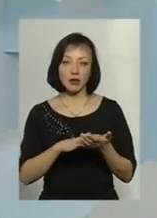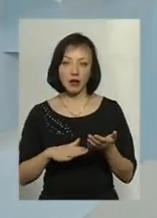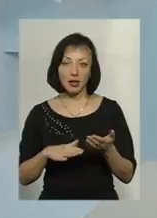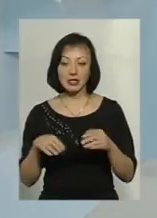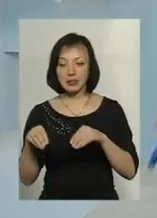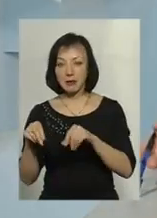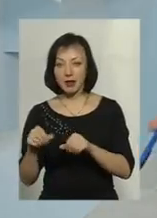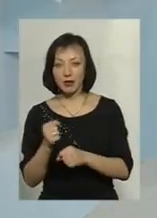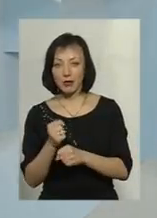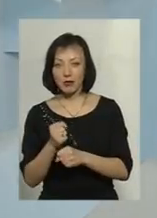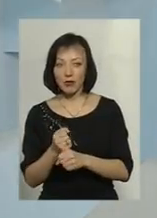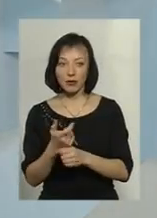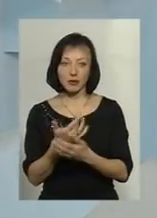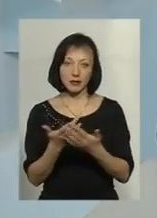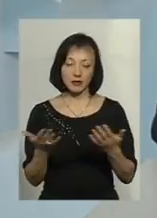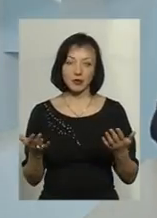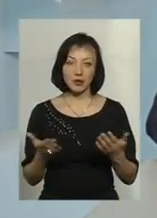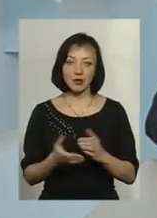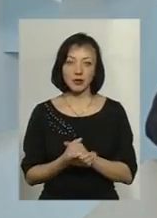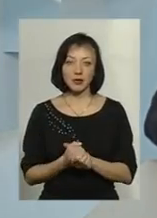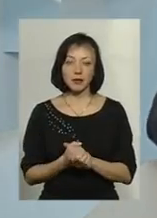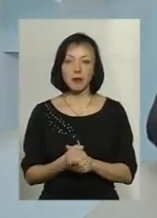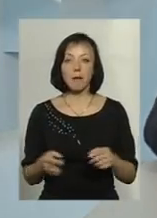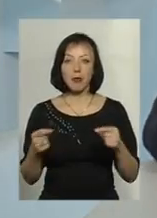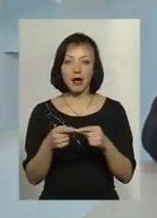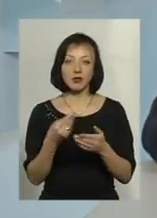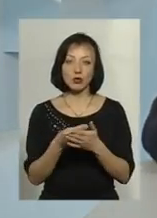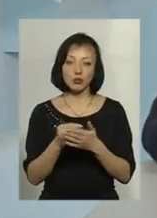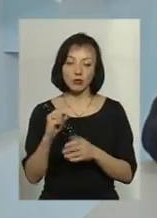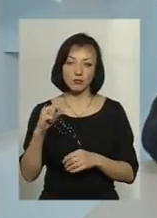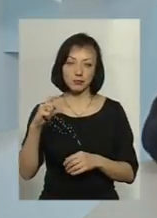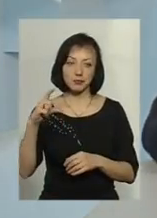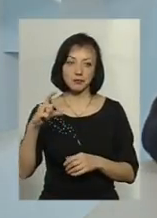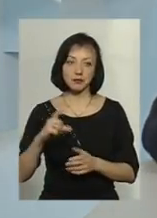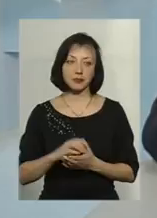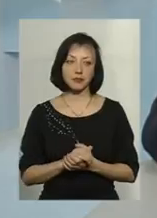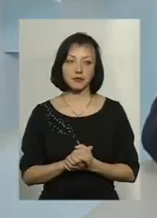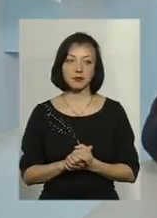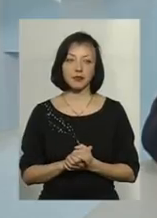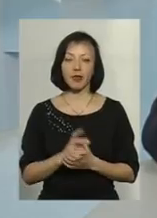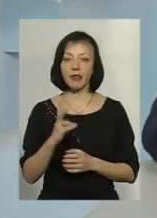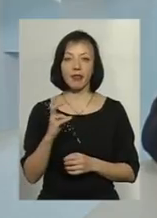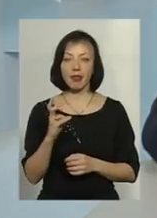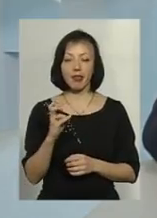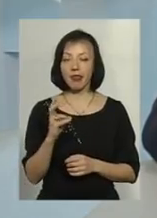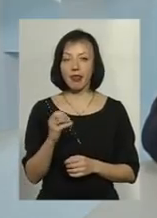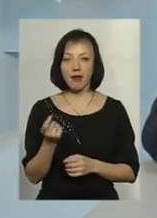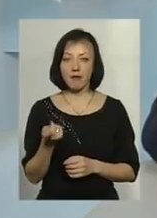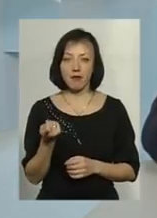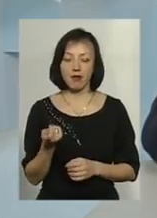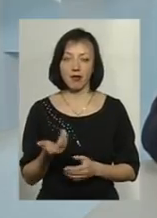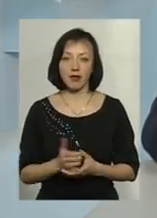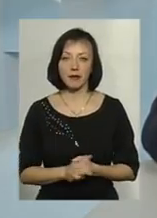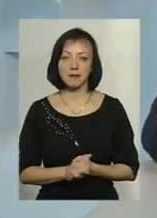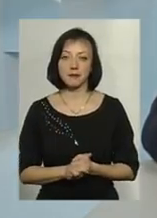Земляні роботи, розриття там покриття. Тобто, певна сума набігає доволі не така відчутна.